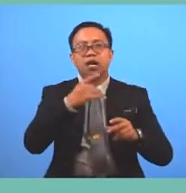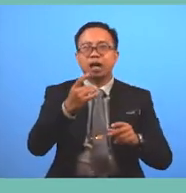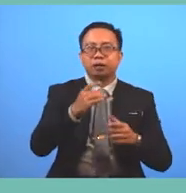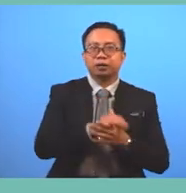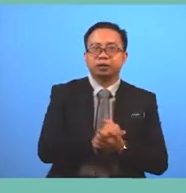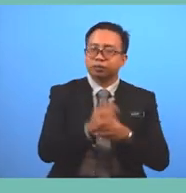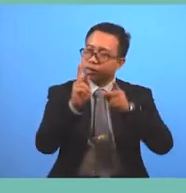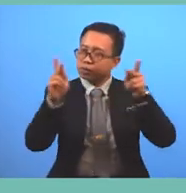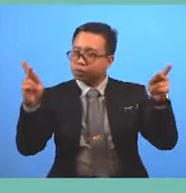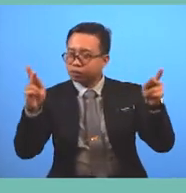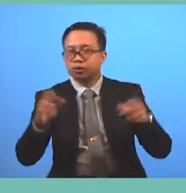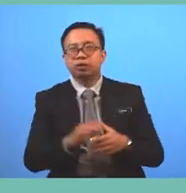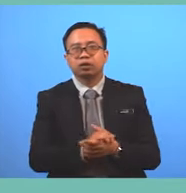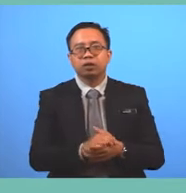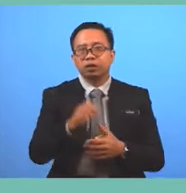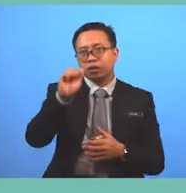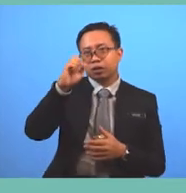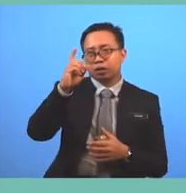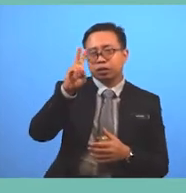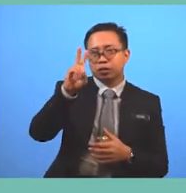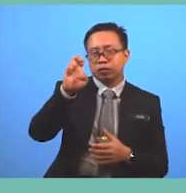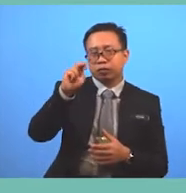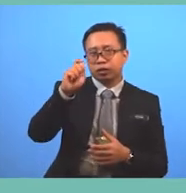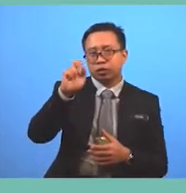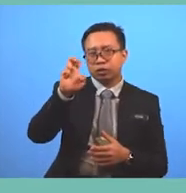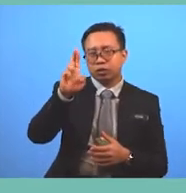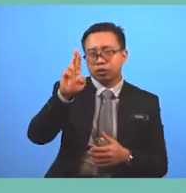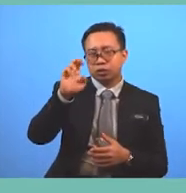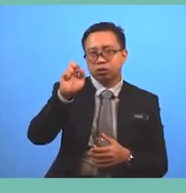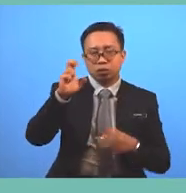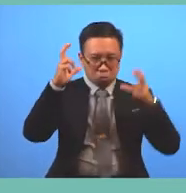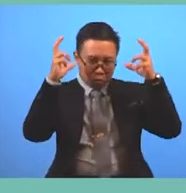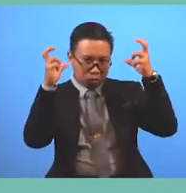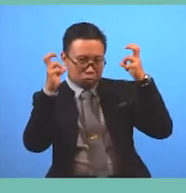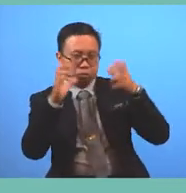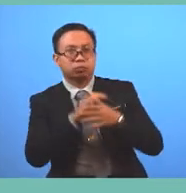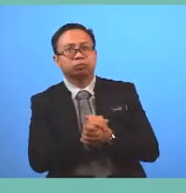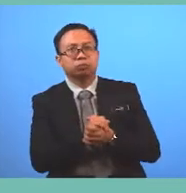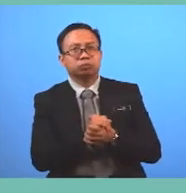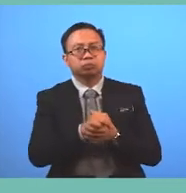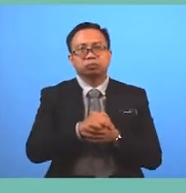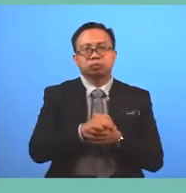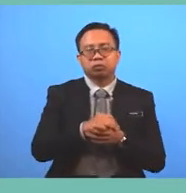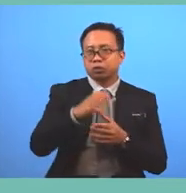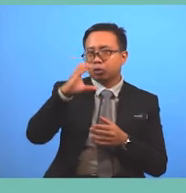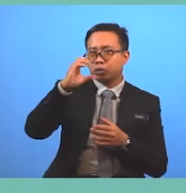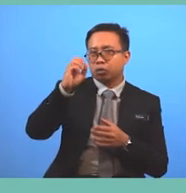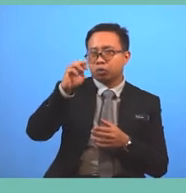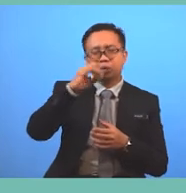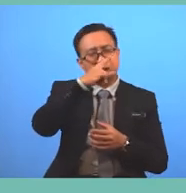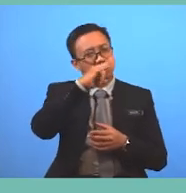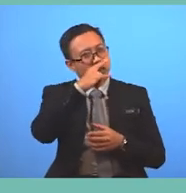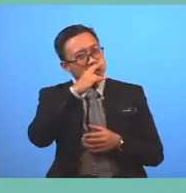romantic Or an adventure A horror An animated A comedy